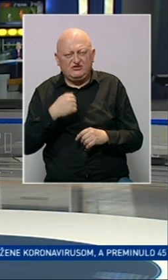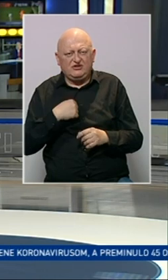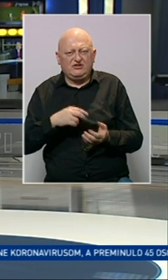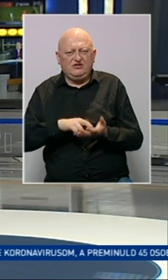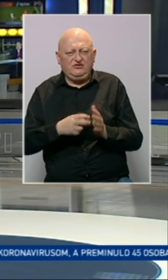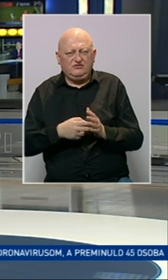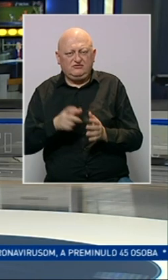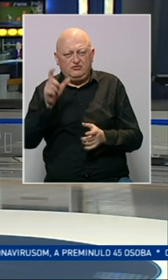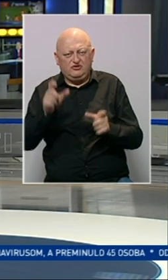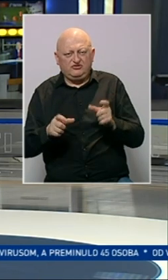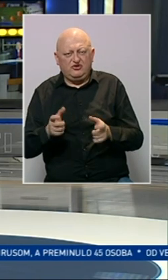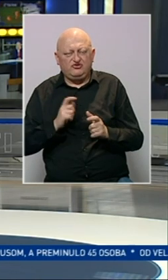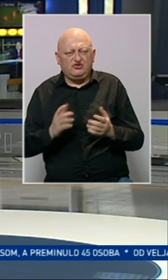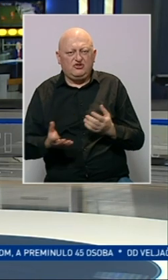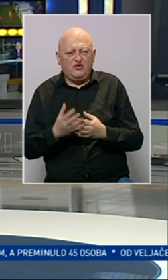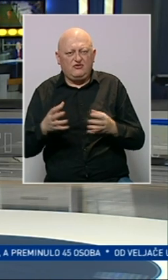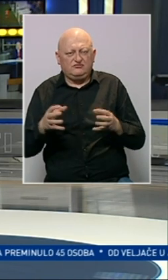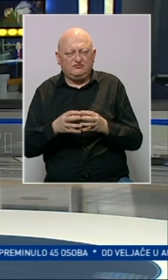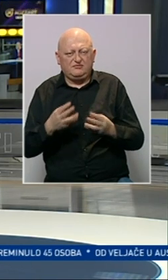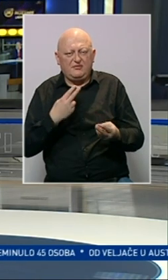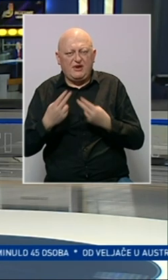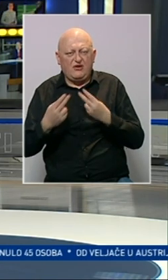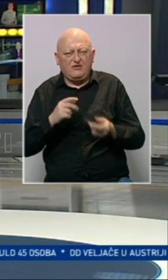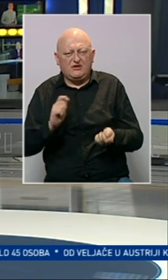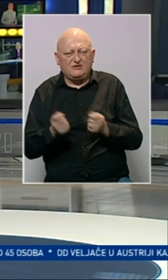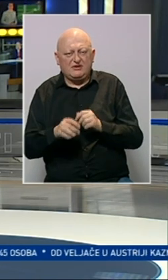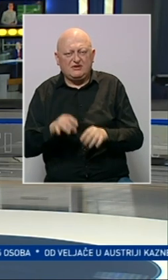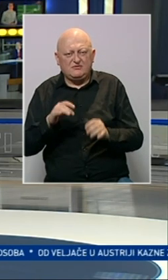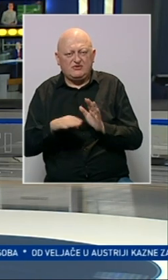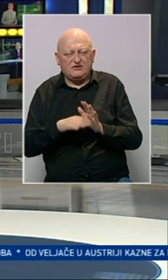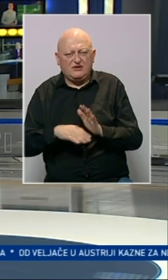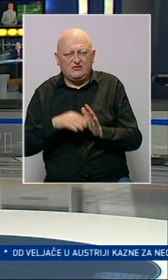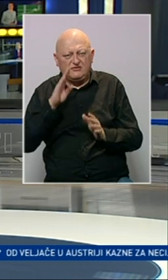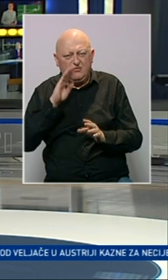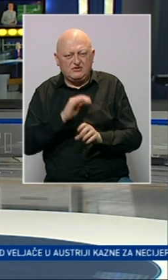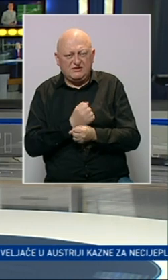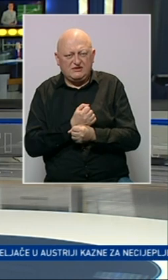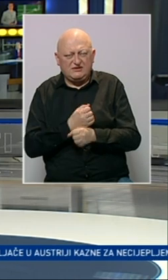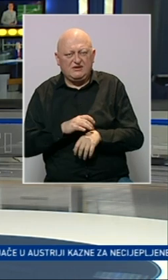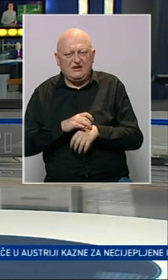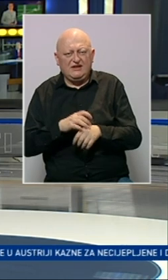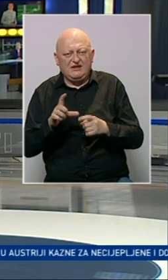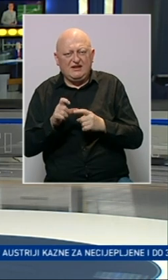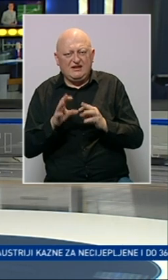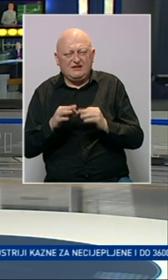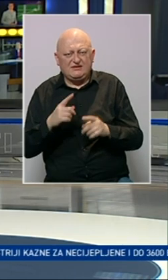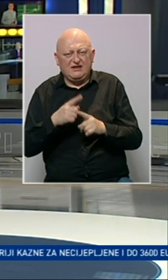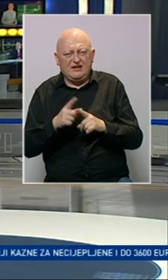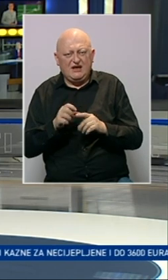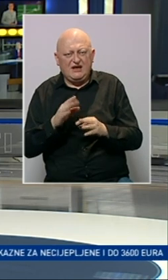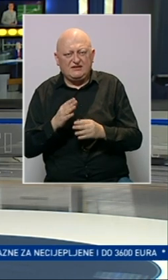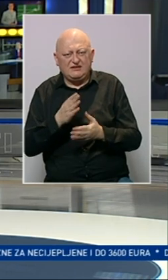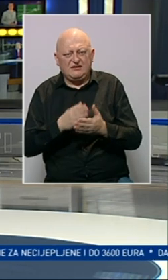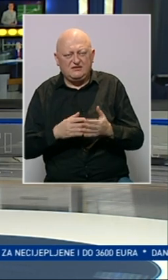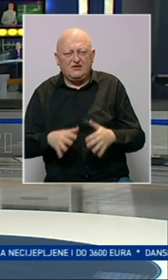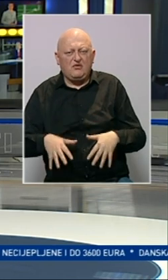To znači da naše političare očekuje nova runda pregovora o izmjenama izbornog zakonodavstva Bosni i Hercegovine. Lideri SDA